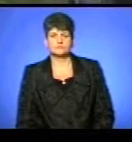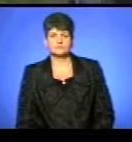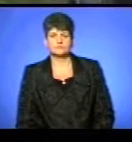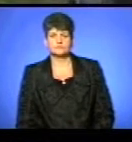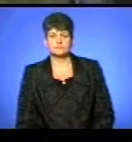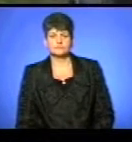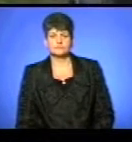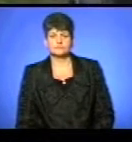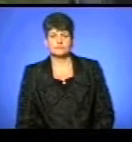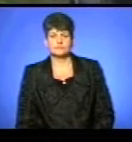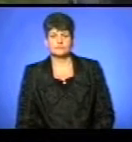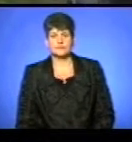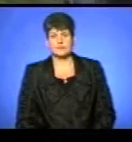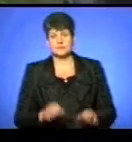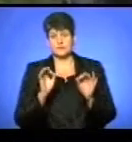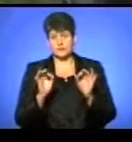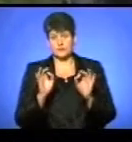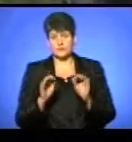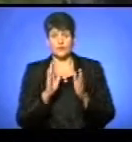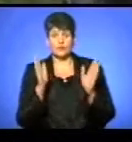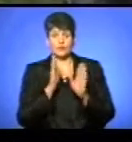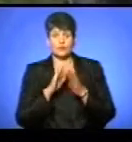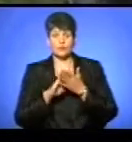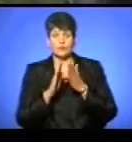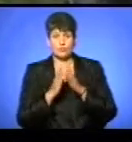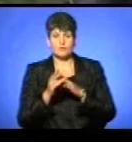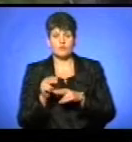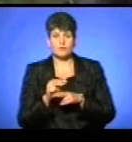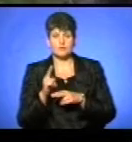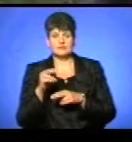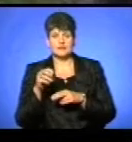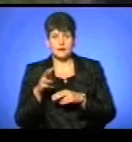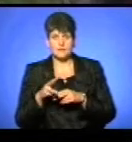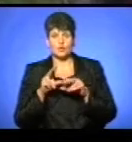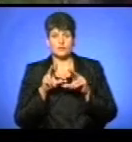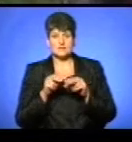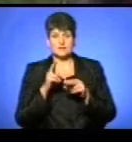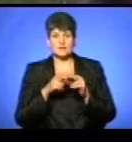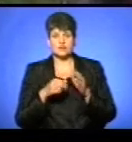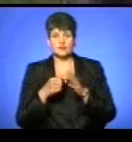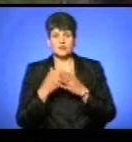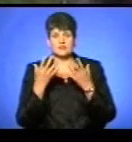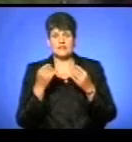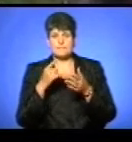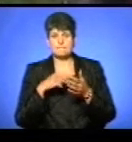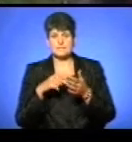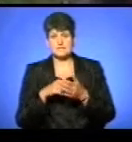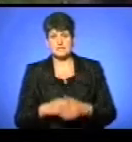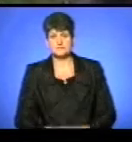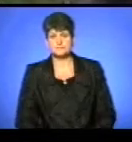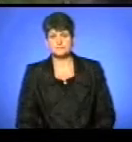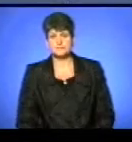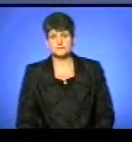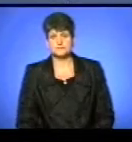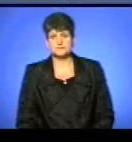За сприятливих погодніх умов, ремонт дамби обіцяють завершити до Дня міста. Любов Гадомська, Андрій Бодак, Новини.